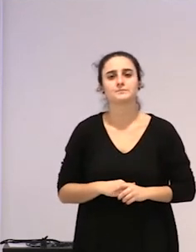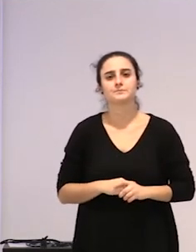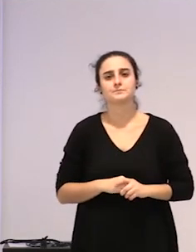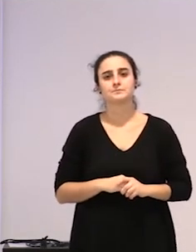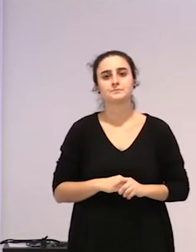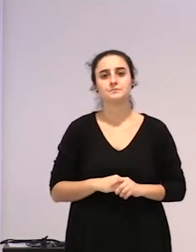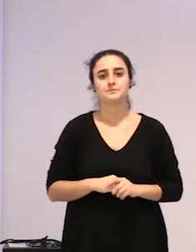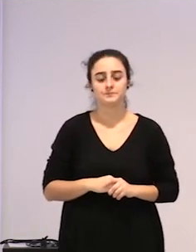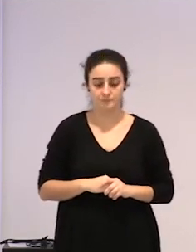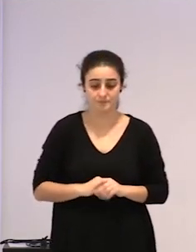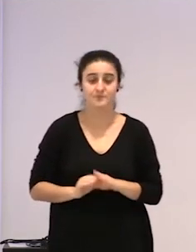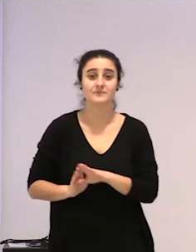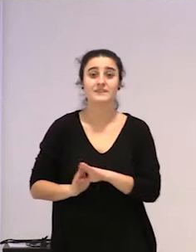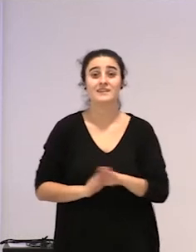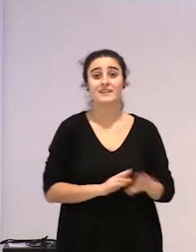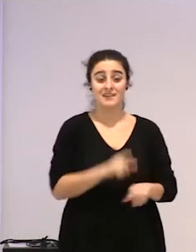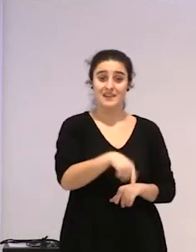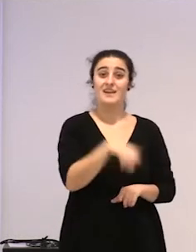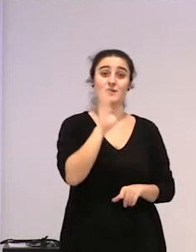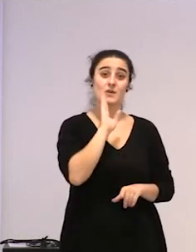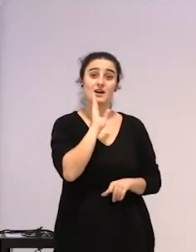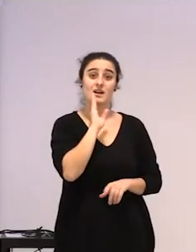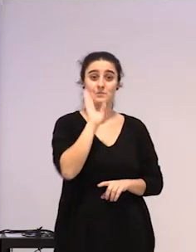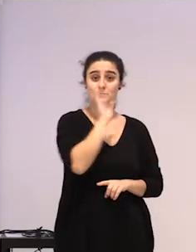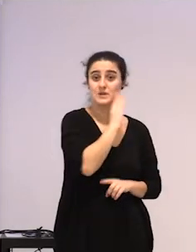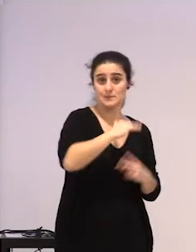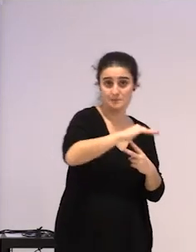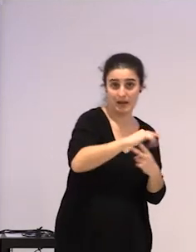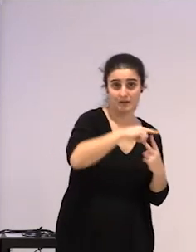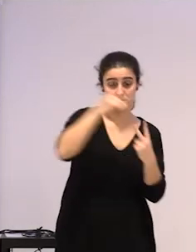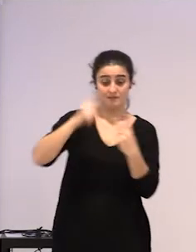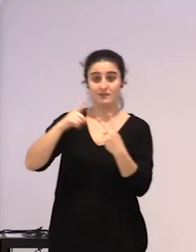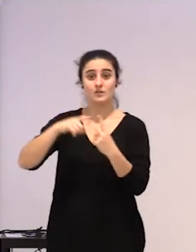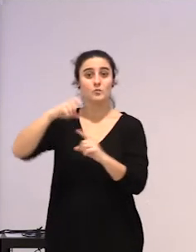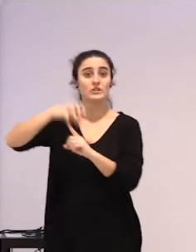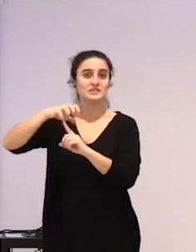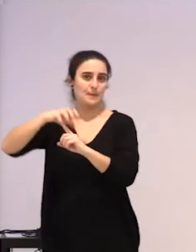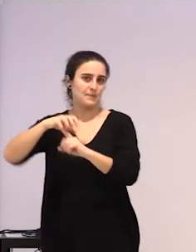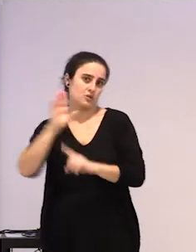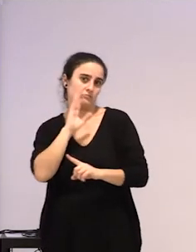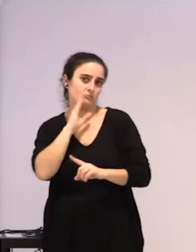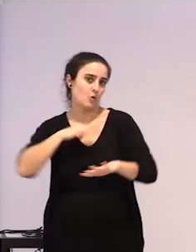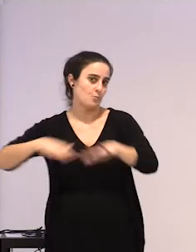eta, beste alde batetik, beste poloan, nolabait, topatuko genituzke txampinioi militanteak, ez?